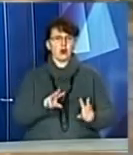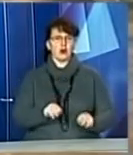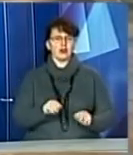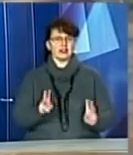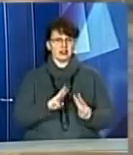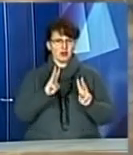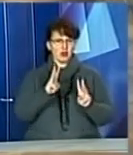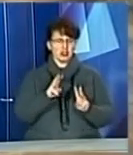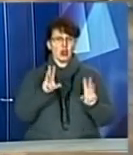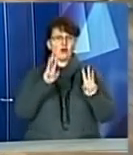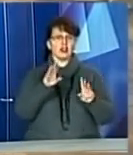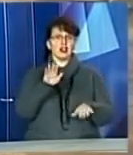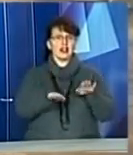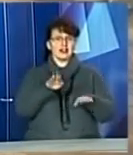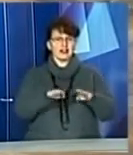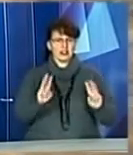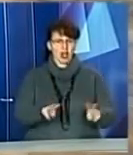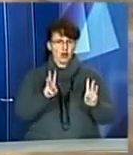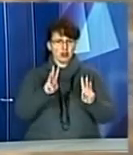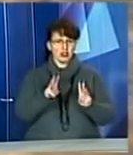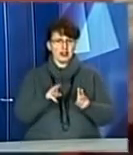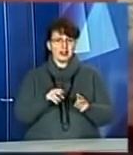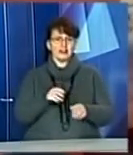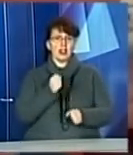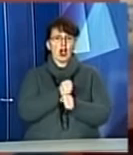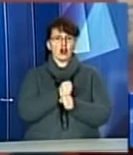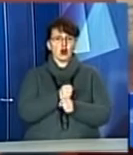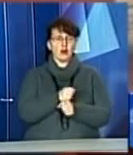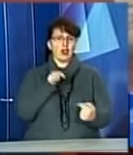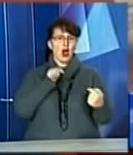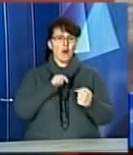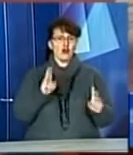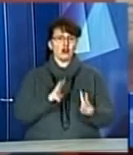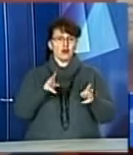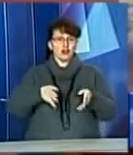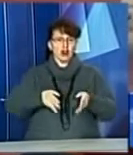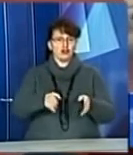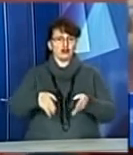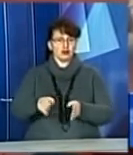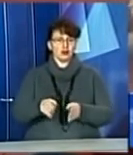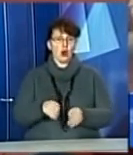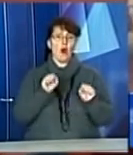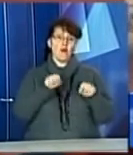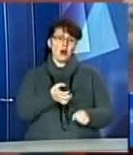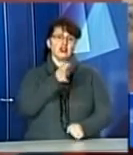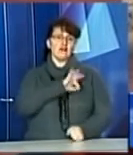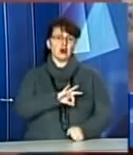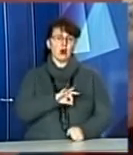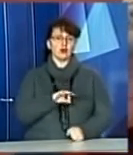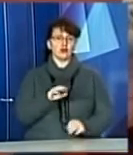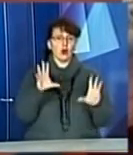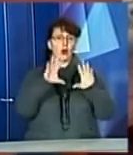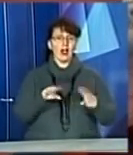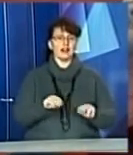на складах та арсеналах, а також для прокладання протипожежних смуг. Даний зразок військового зброєння можливо використовувати при гасінні